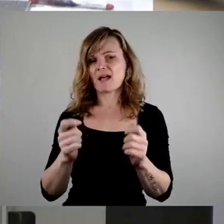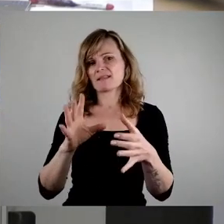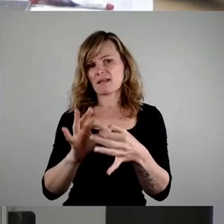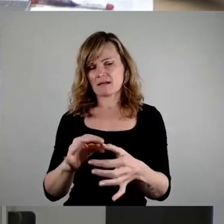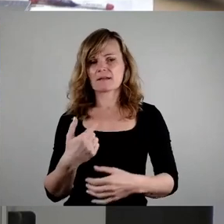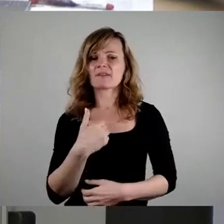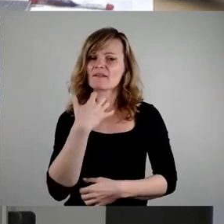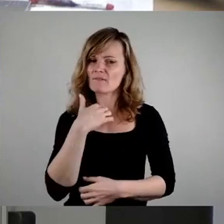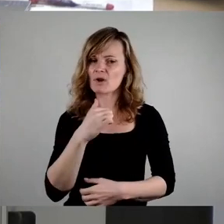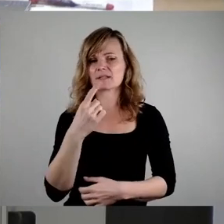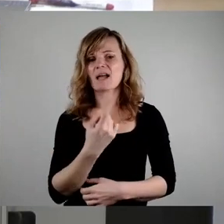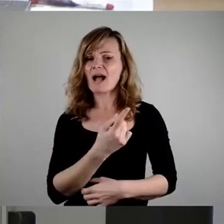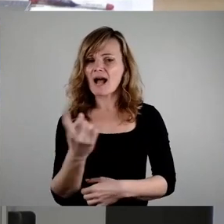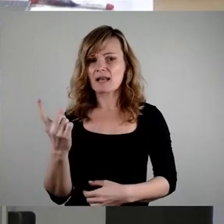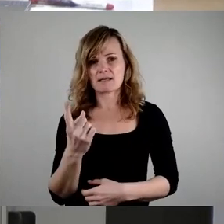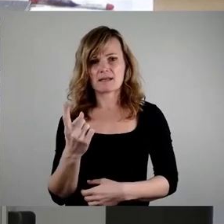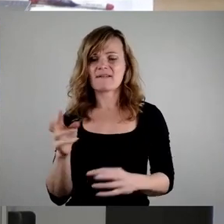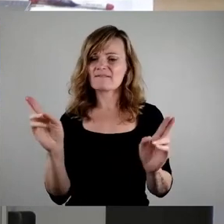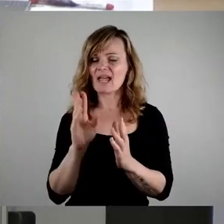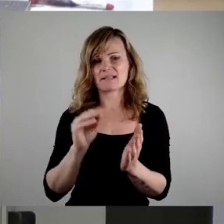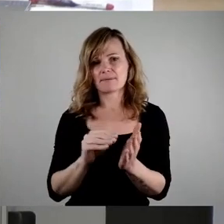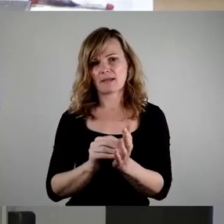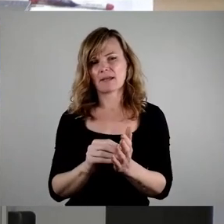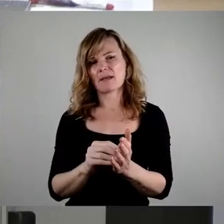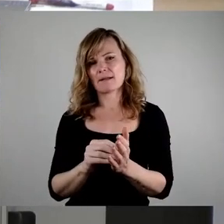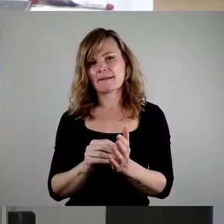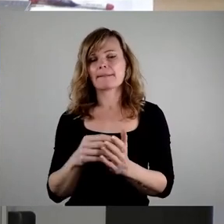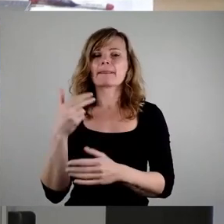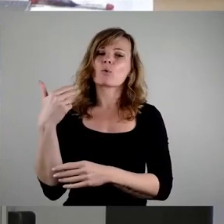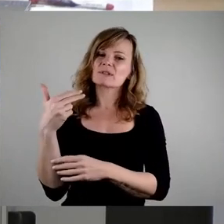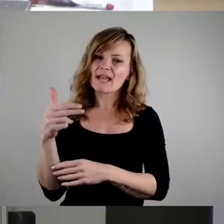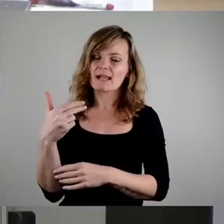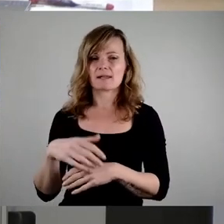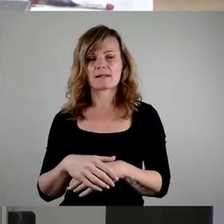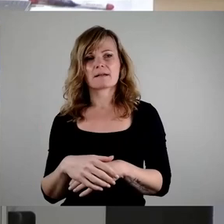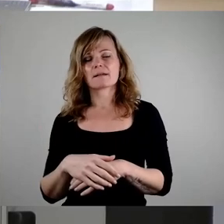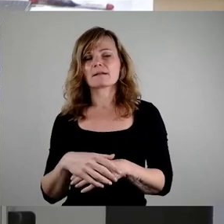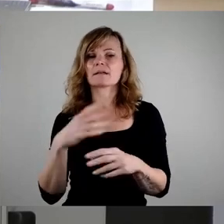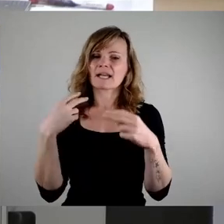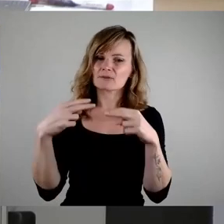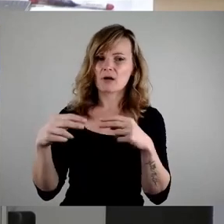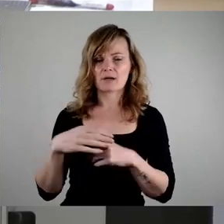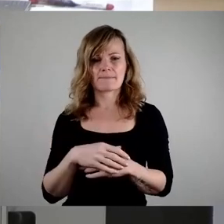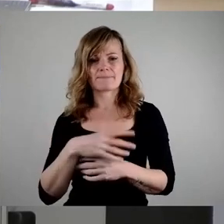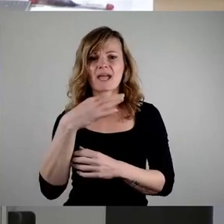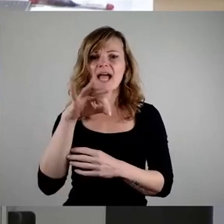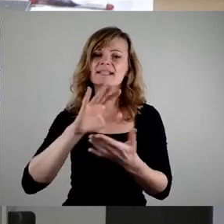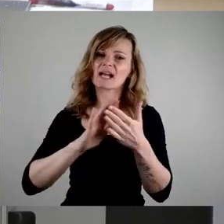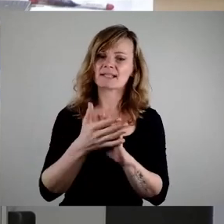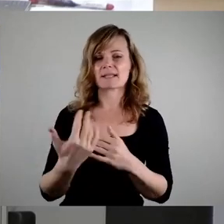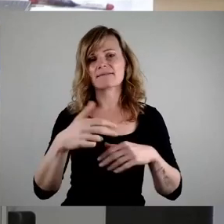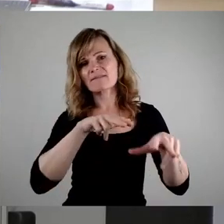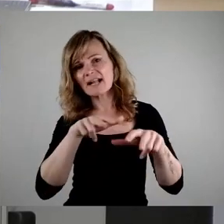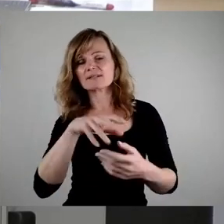wollen sich, alle Akteure, also im Wesentlichen das Hotel- und Gaststättengewerbe, der Einzelhandel, Verwaltung und